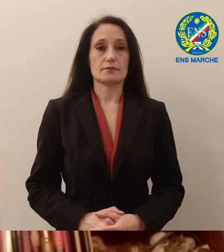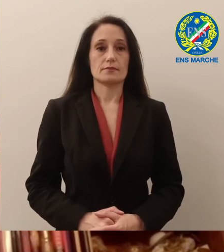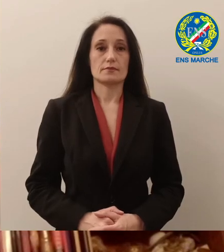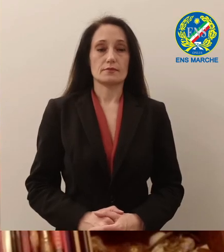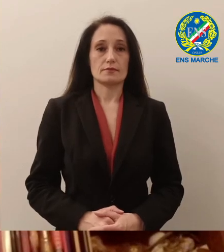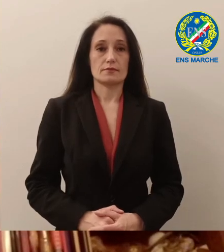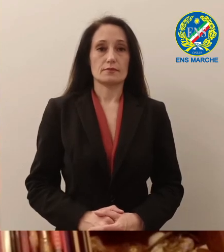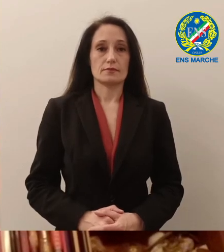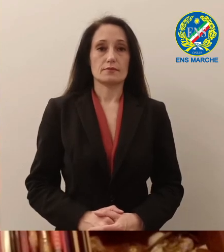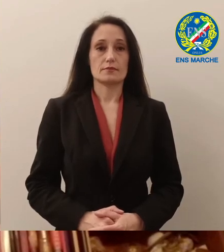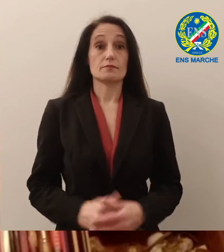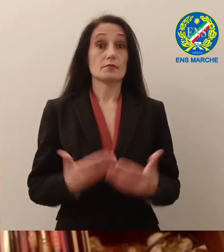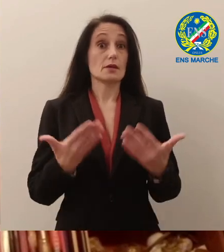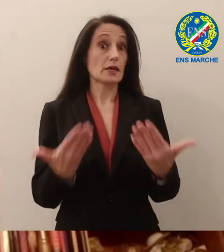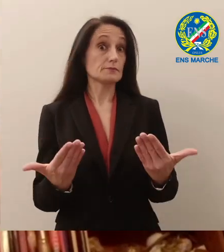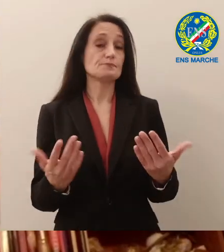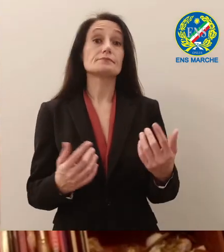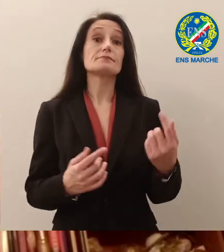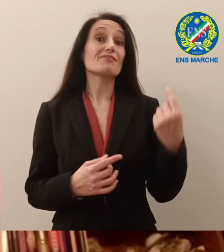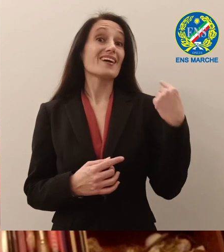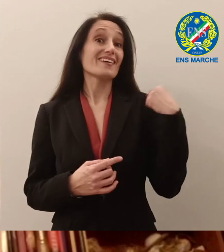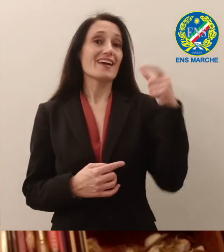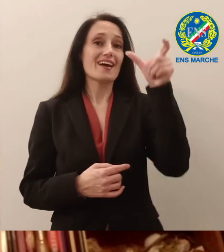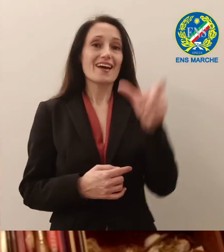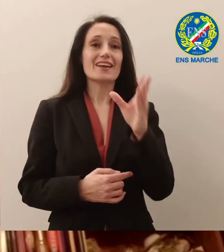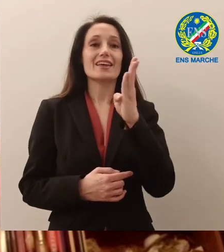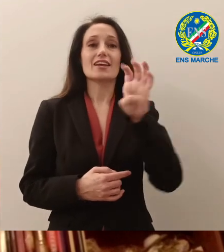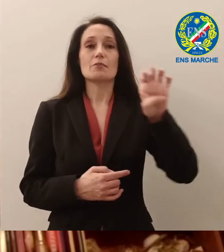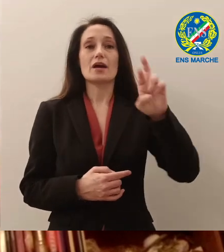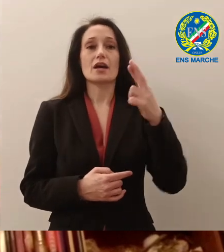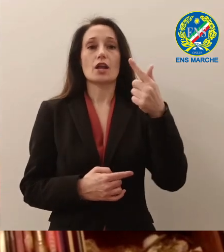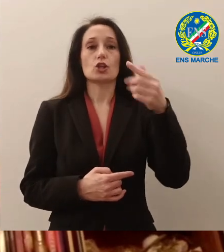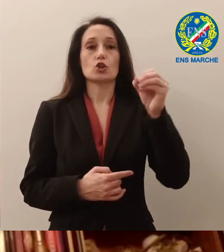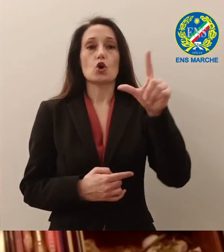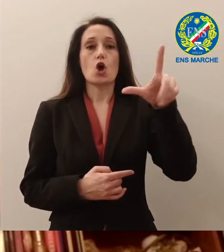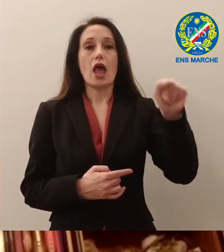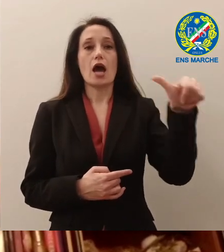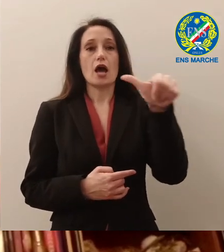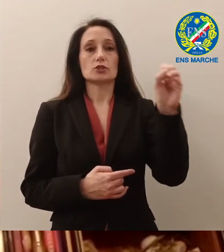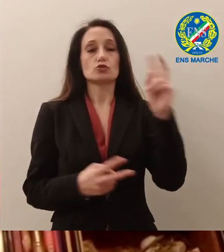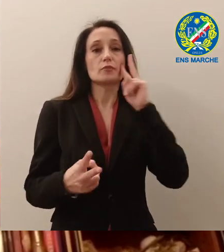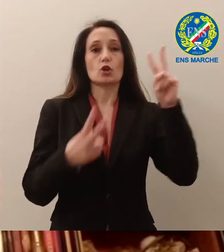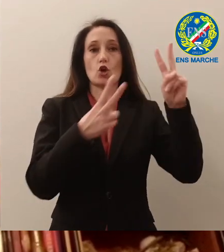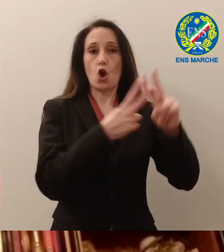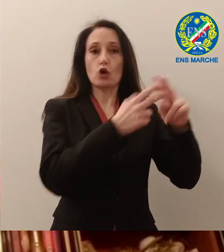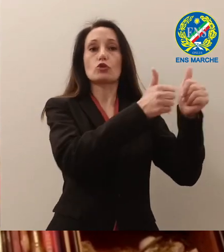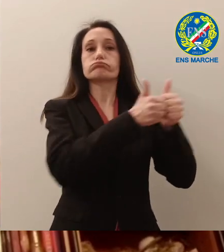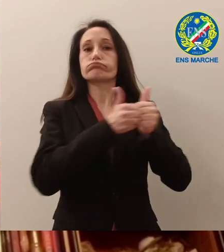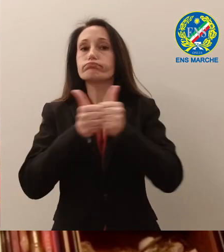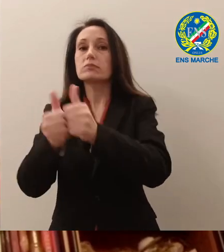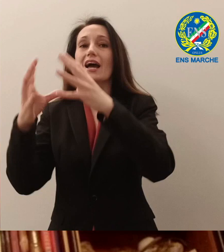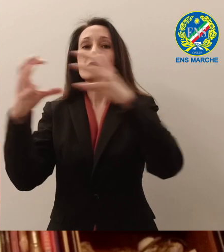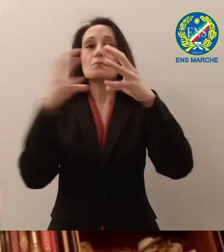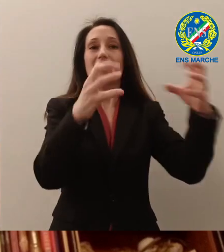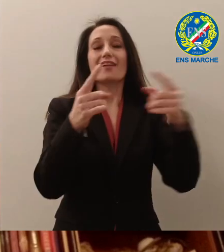Bene, ieri l'incontro con Bertolaso, la visita a diversi impianti dove poter promuovere questo progetto